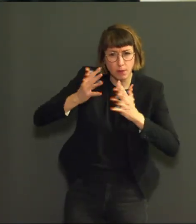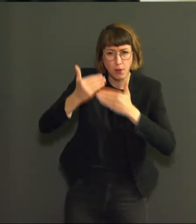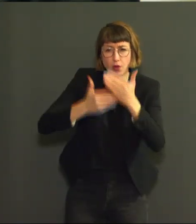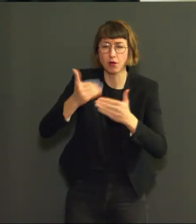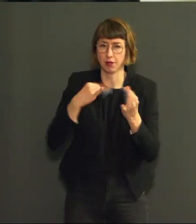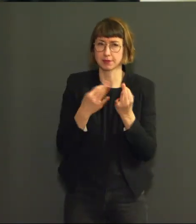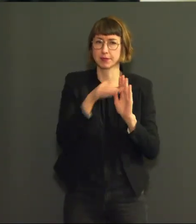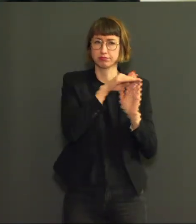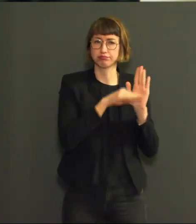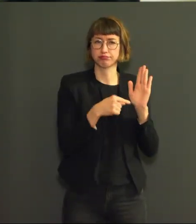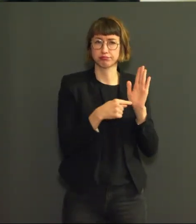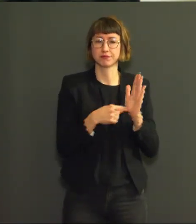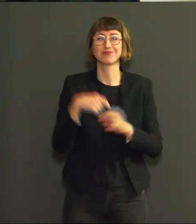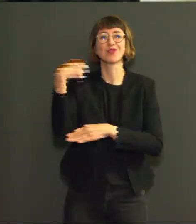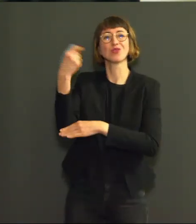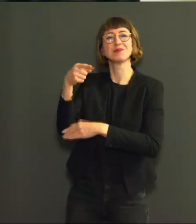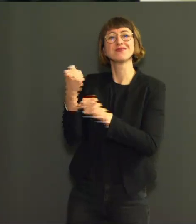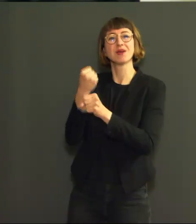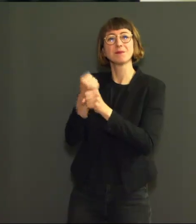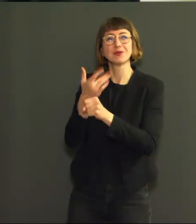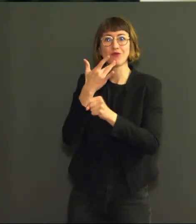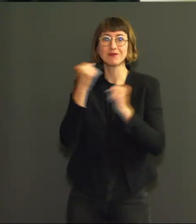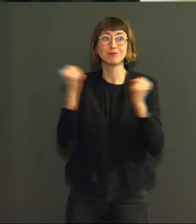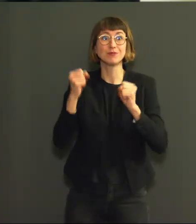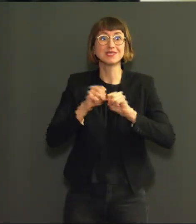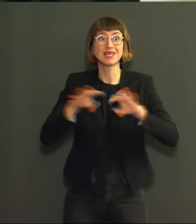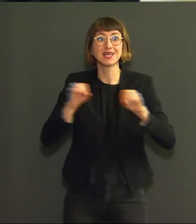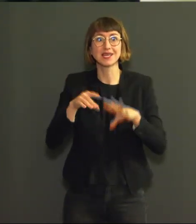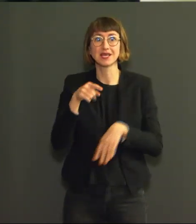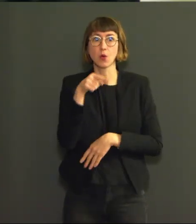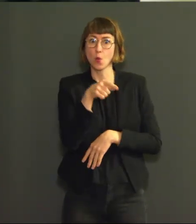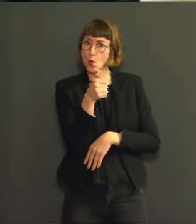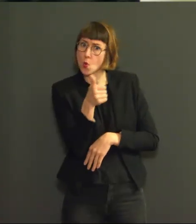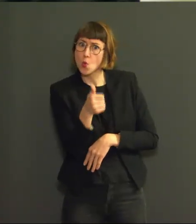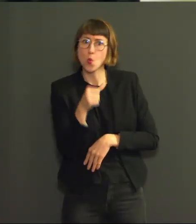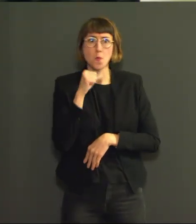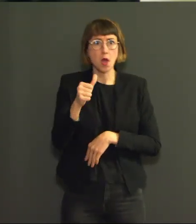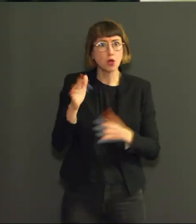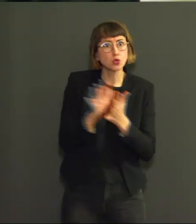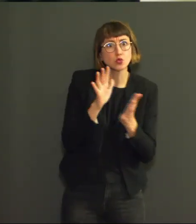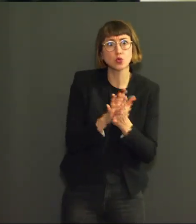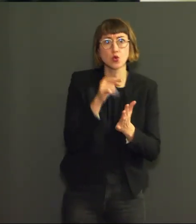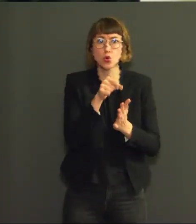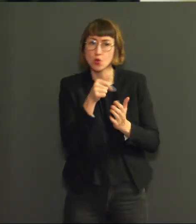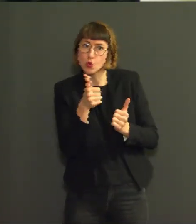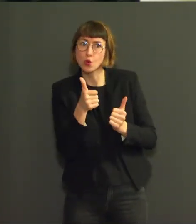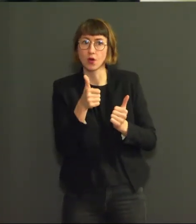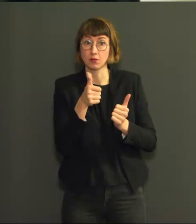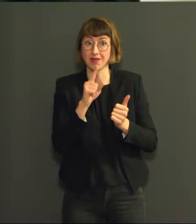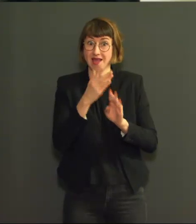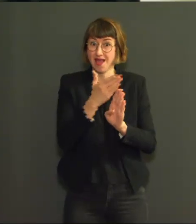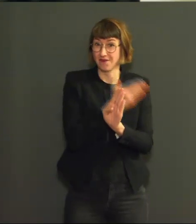et la non-dangerosité de leur système, ils doivent d'abord soumettre un dossier complet